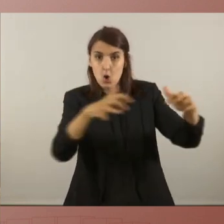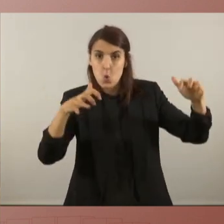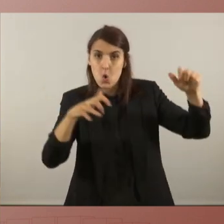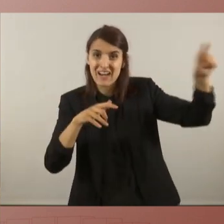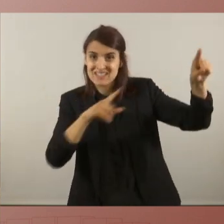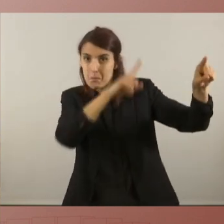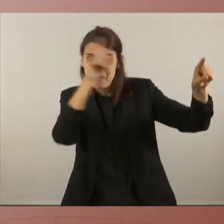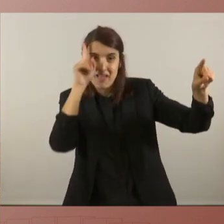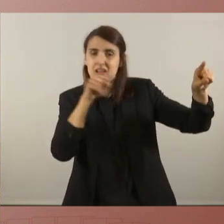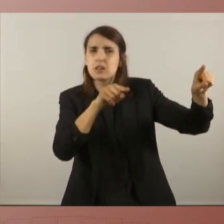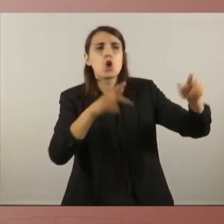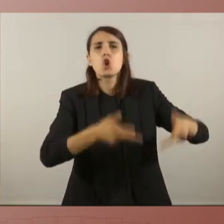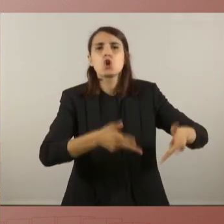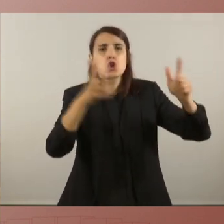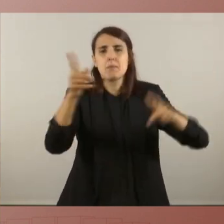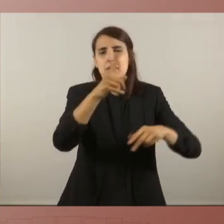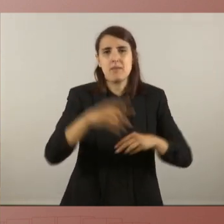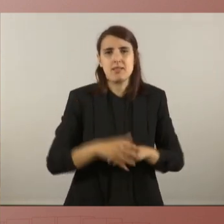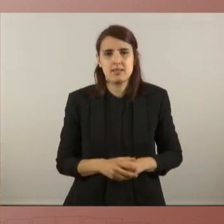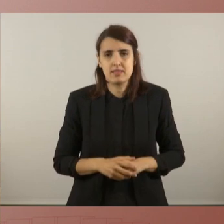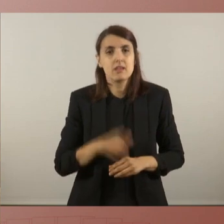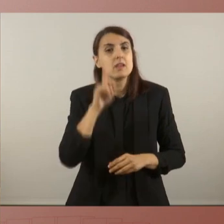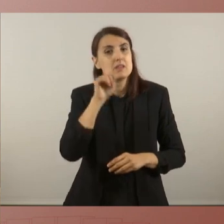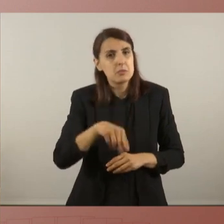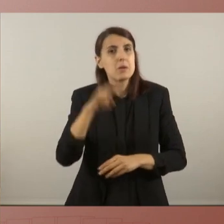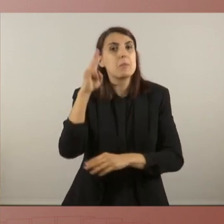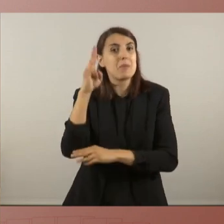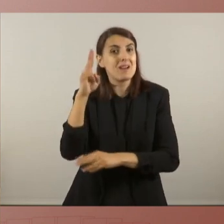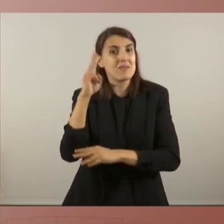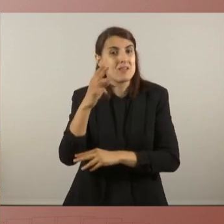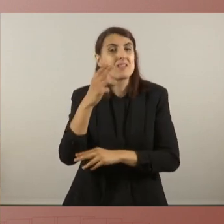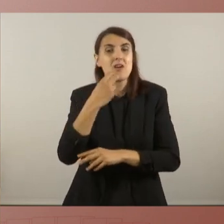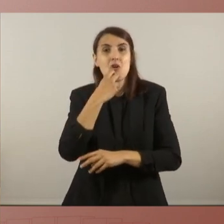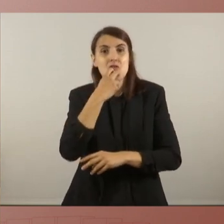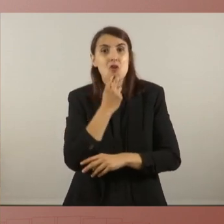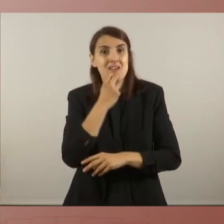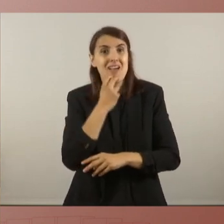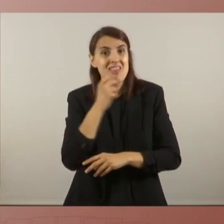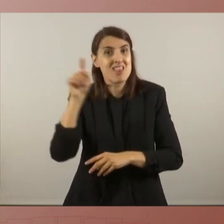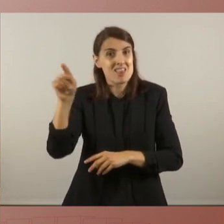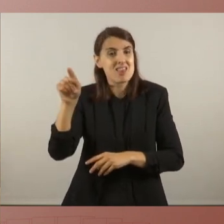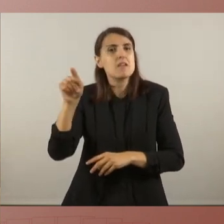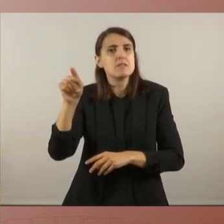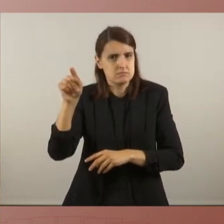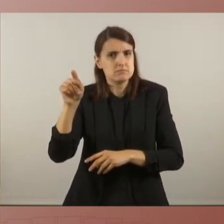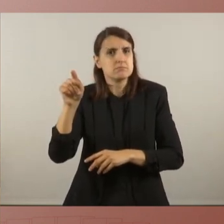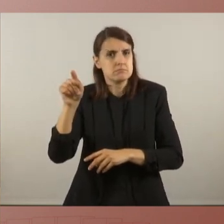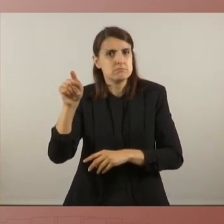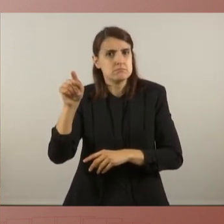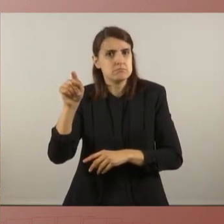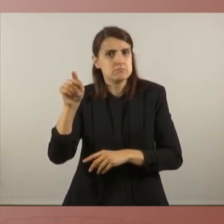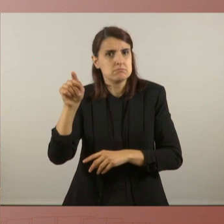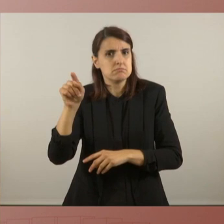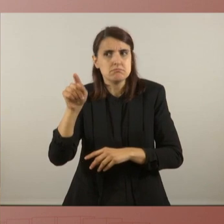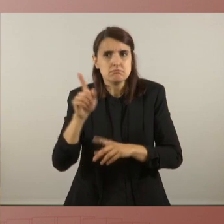vostès segueixen perseguint la presidenta del Parlament, senyora Forcadell, i tota la mesa del Parlament que està en aquests